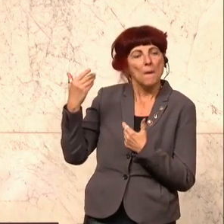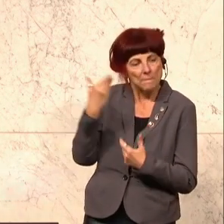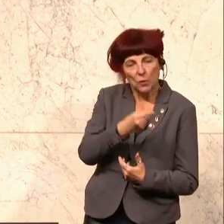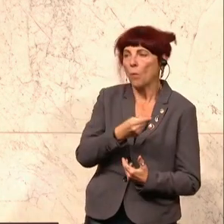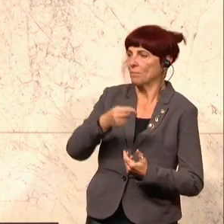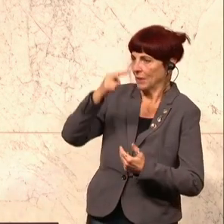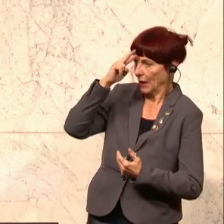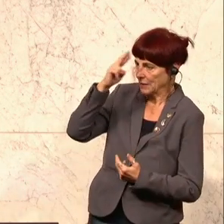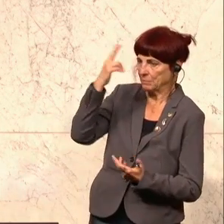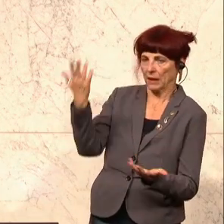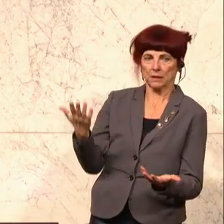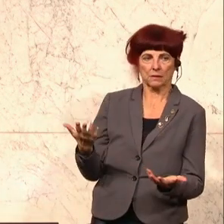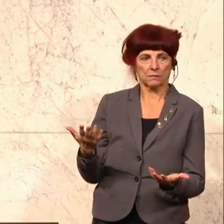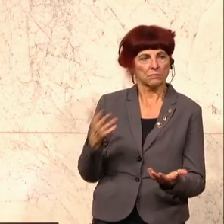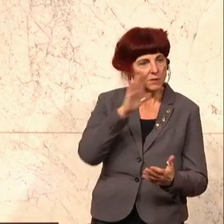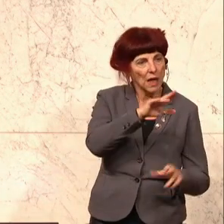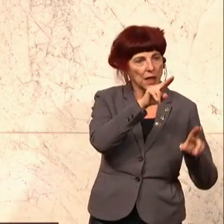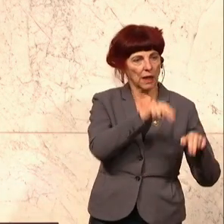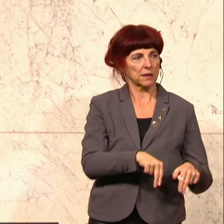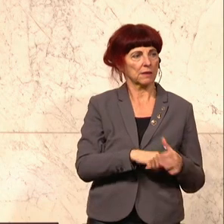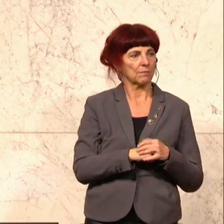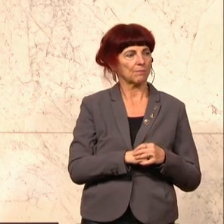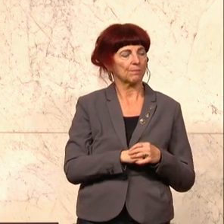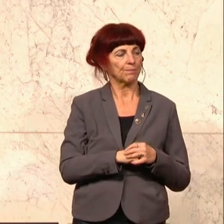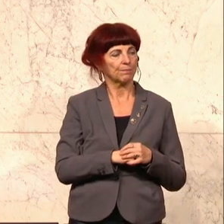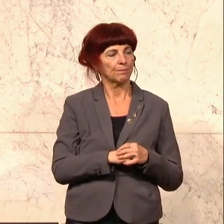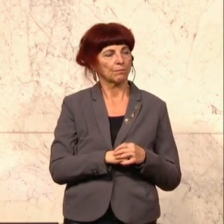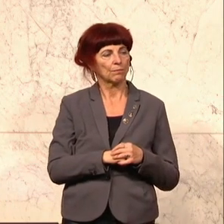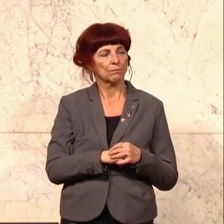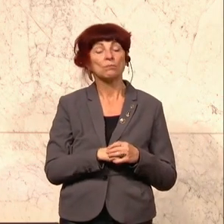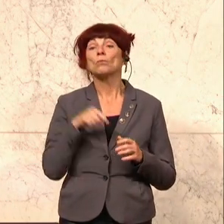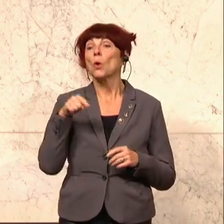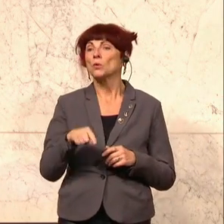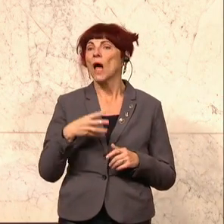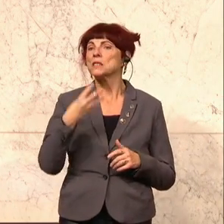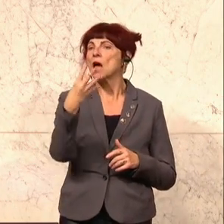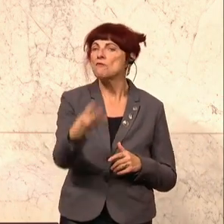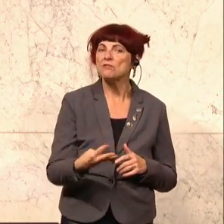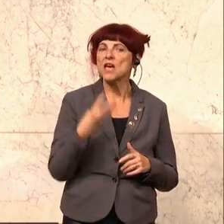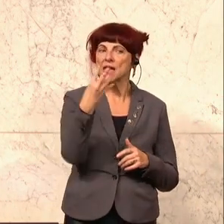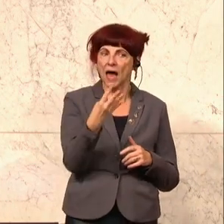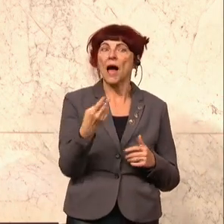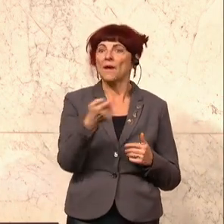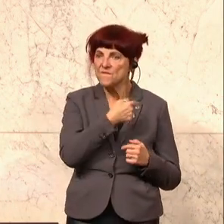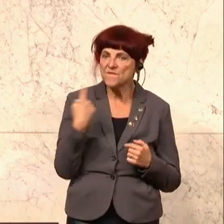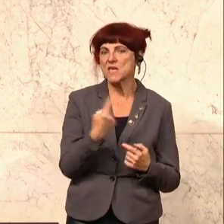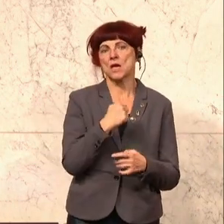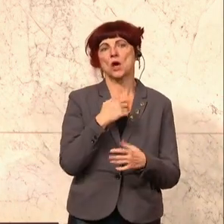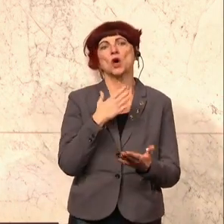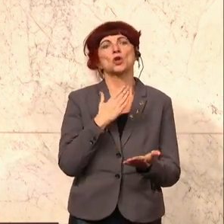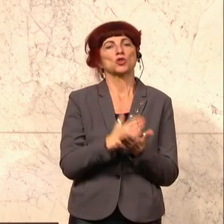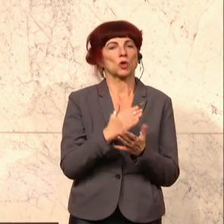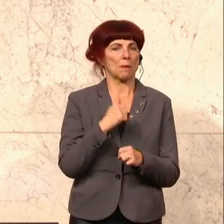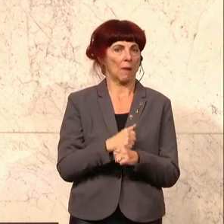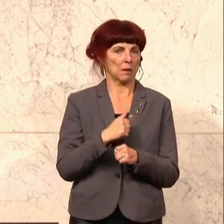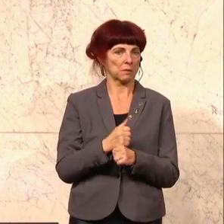Und dafür haben wir die letzten vier Jahre gesorgt. Nicht